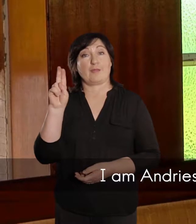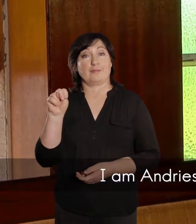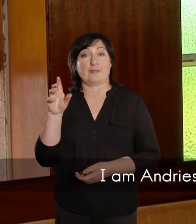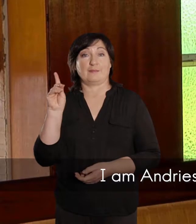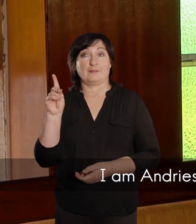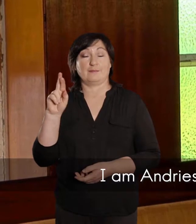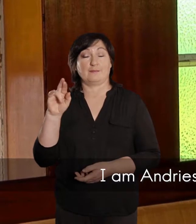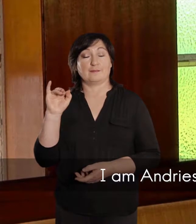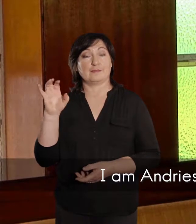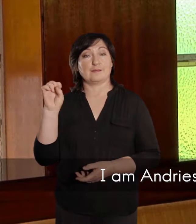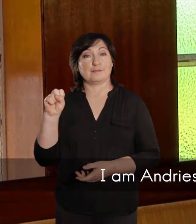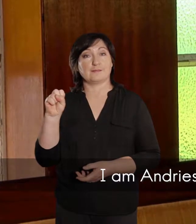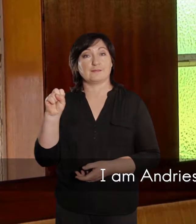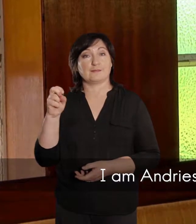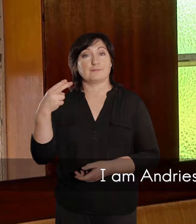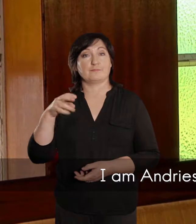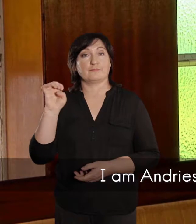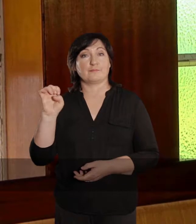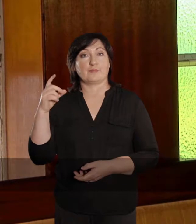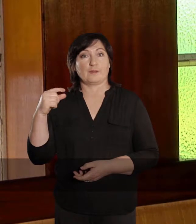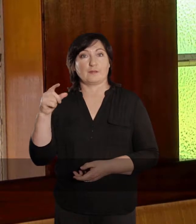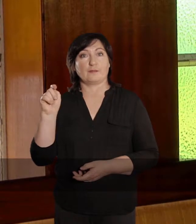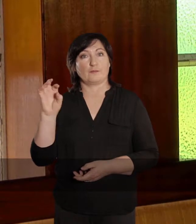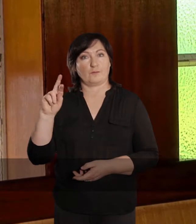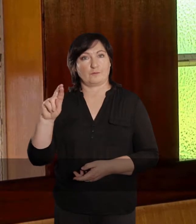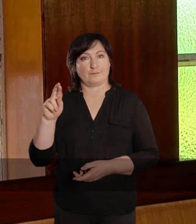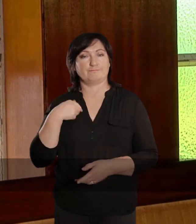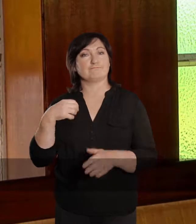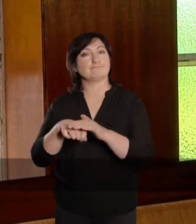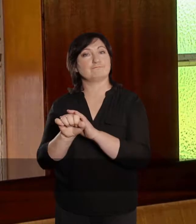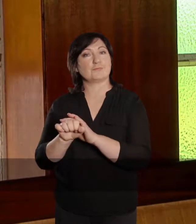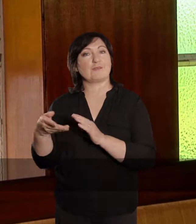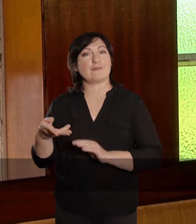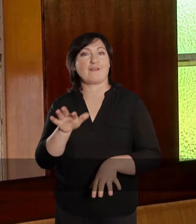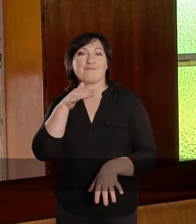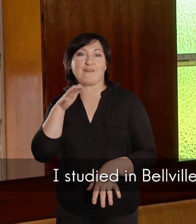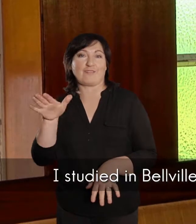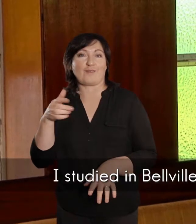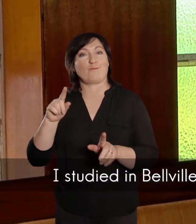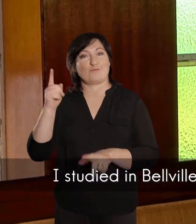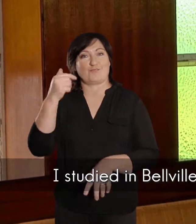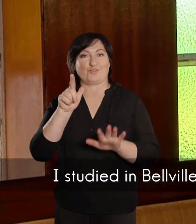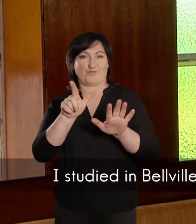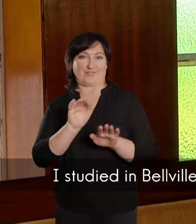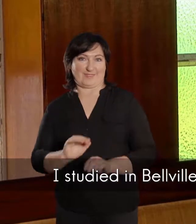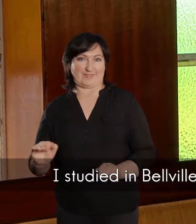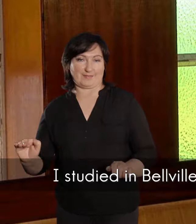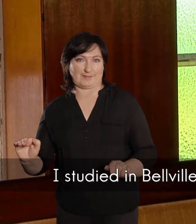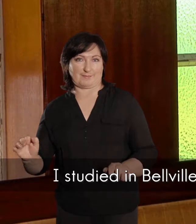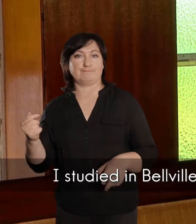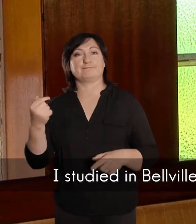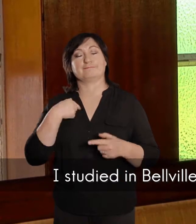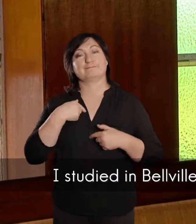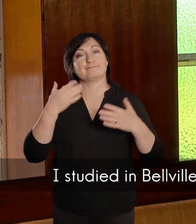ek is gebore in Graafwater, die oudste van sieve kinders. Ek het